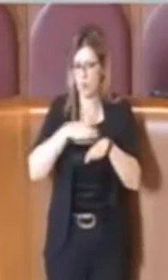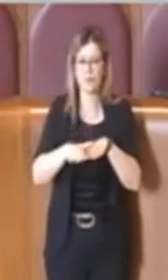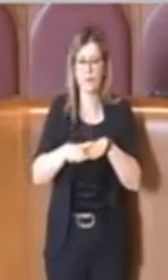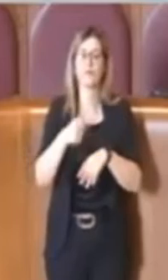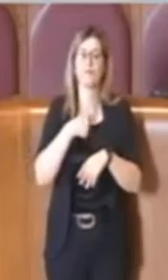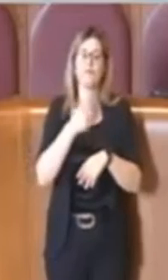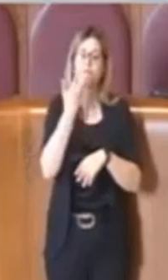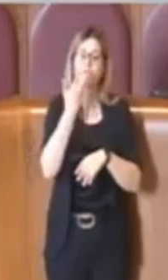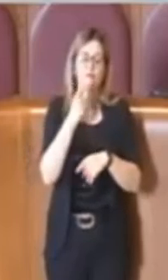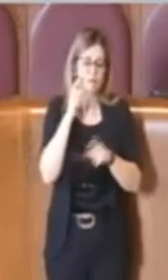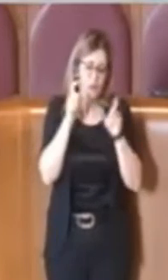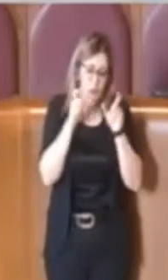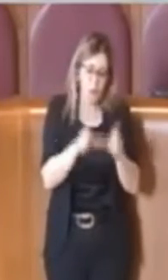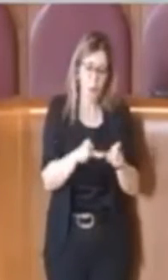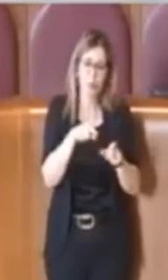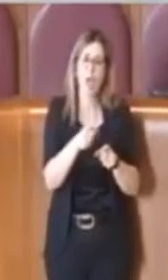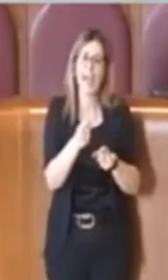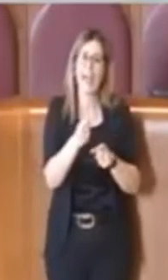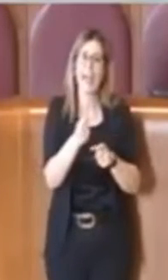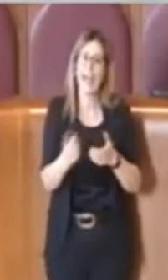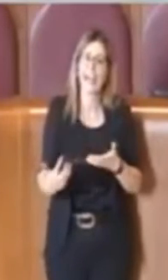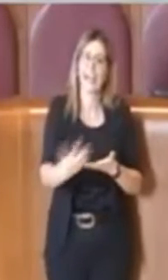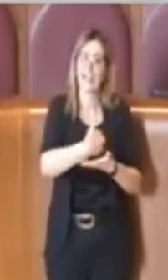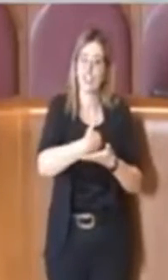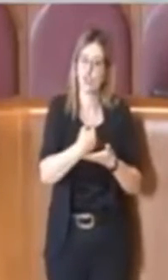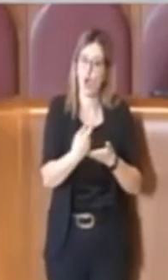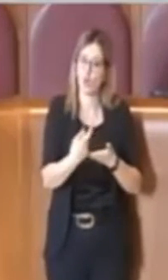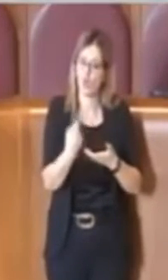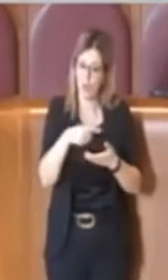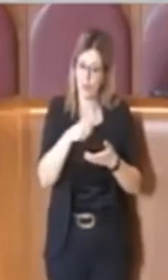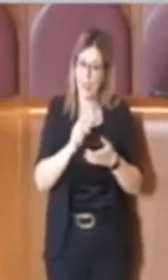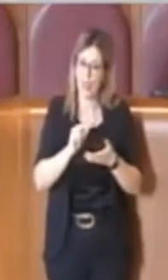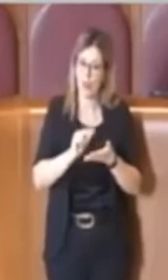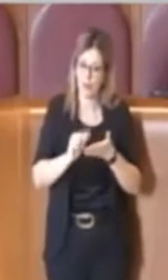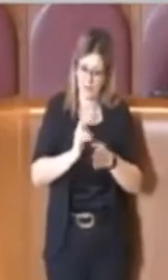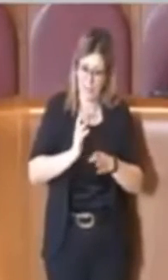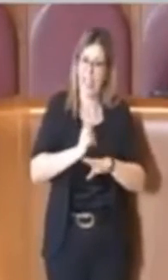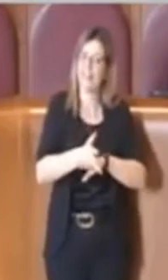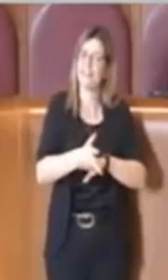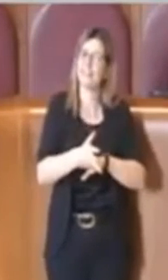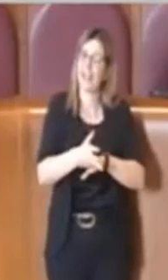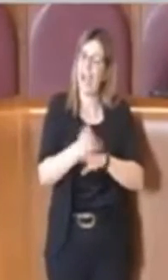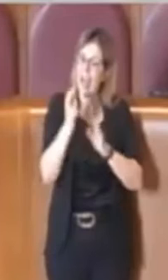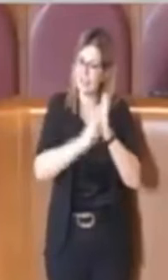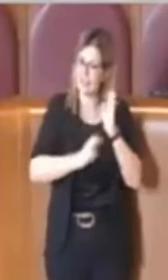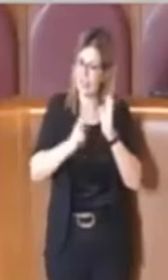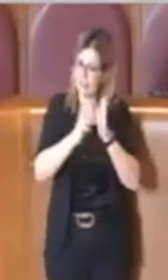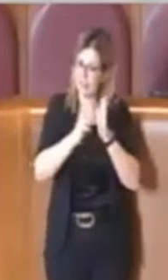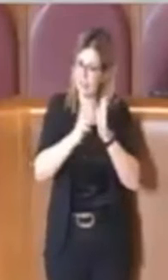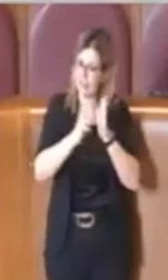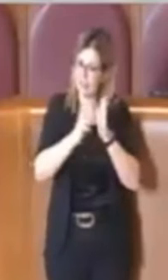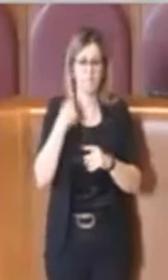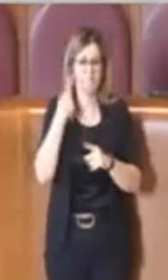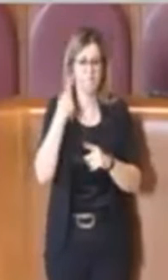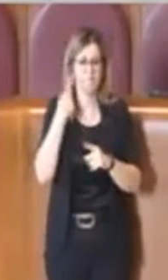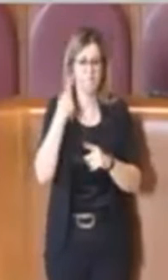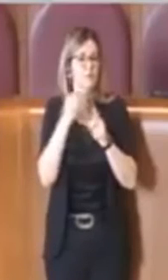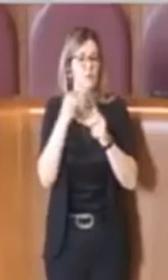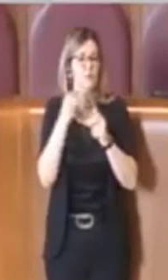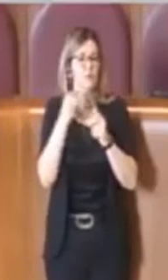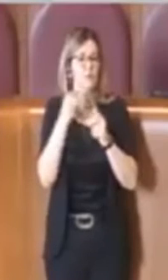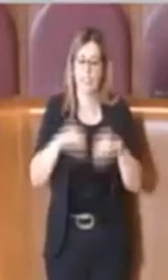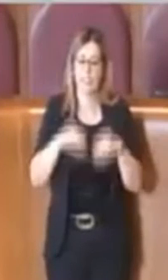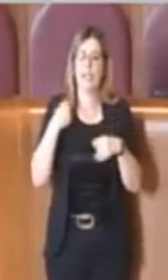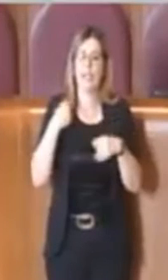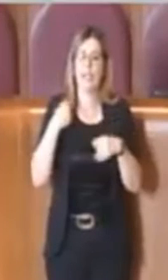riscossione delle entrate, che è sempre stato un po' il mio obiettivo da quando sono entrata qui